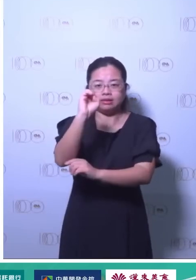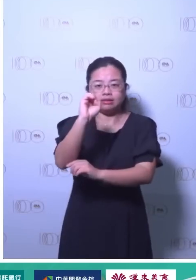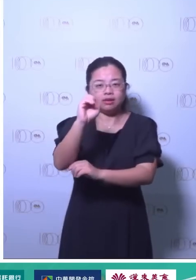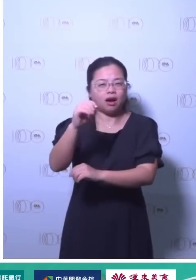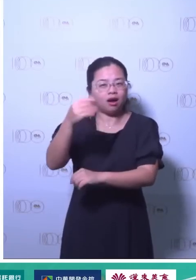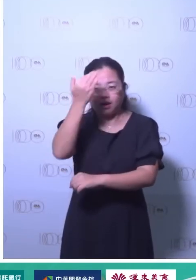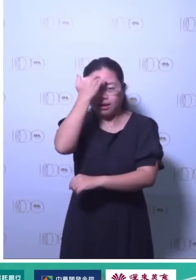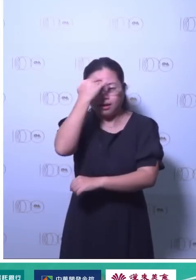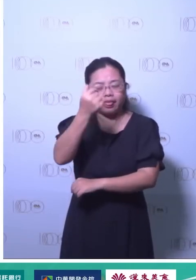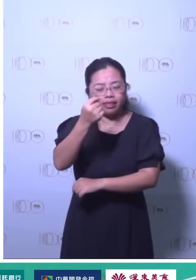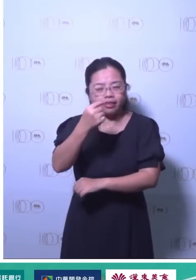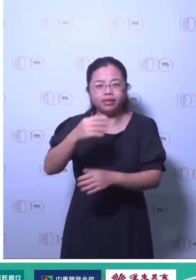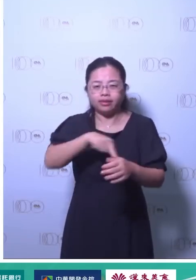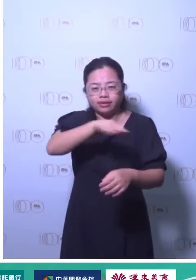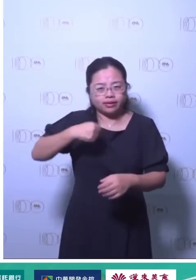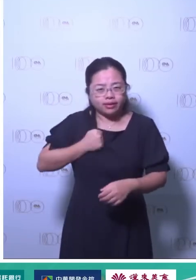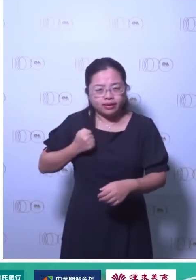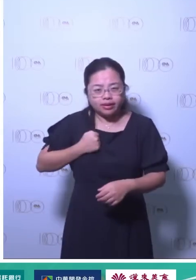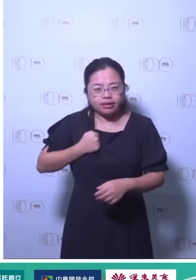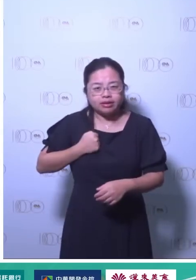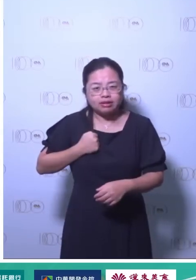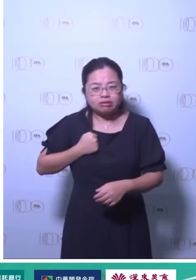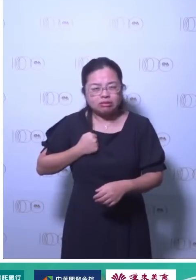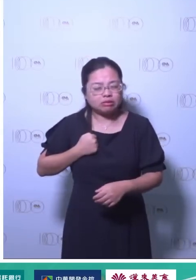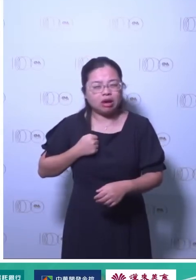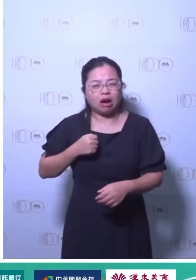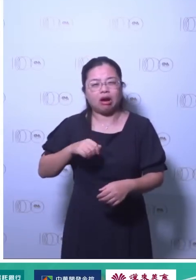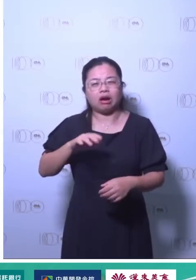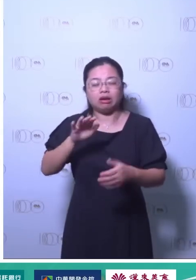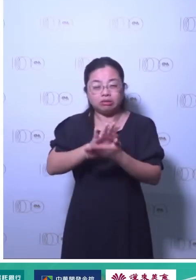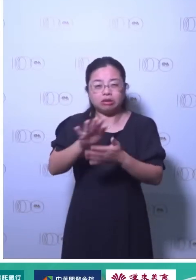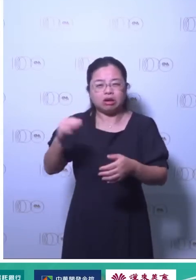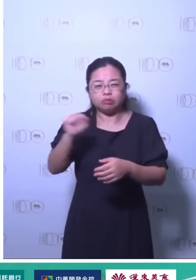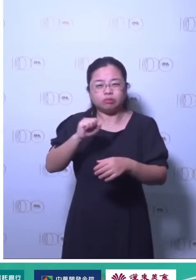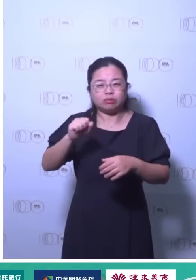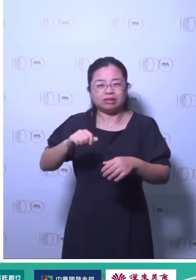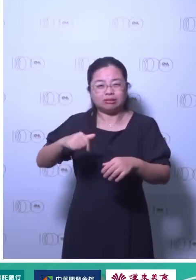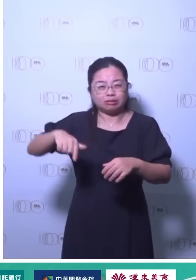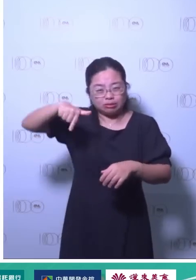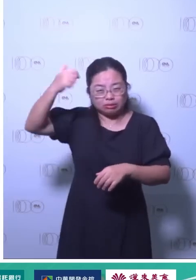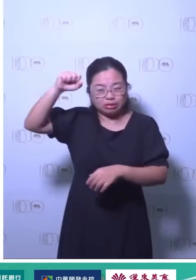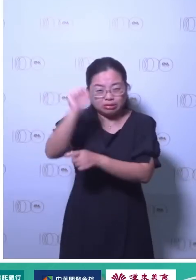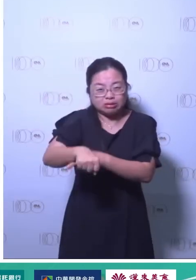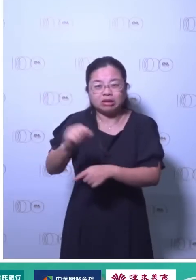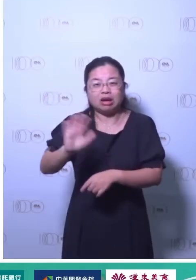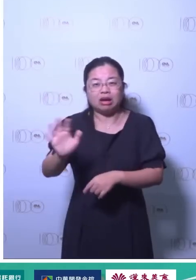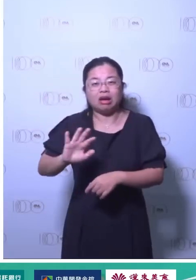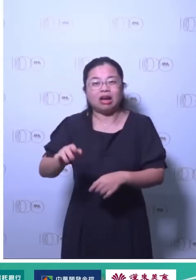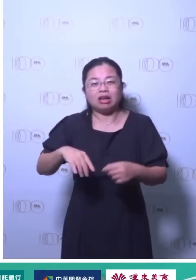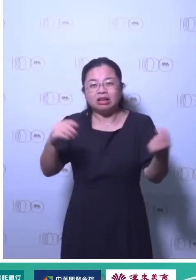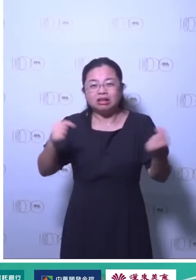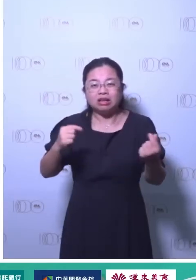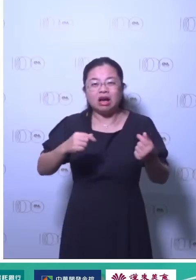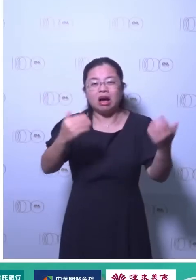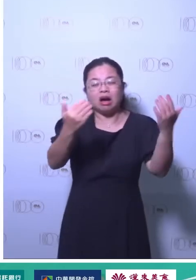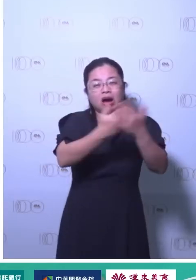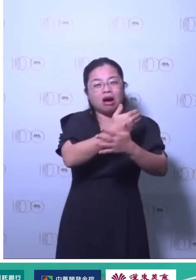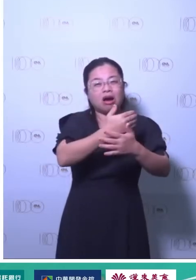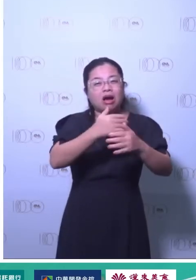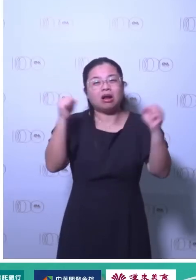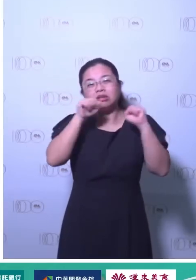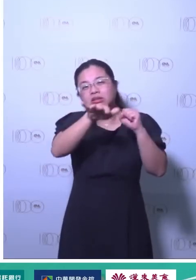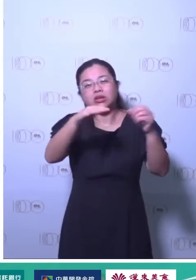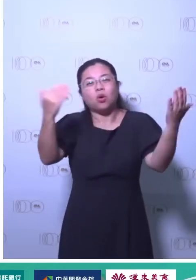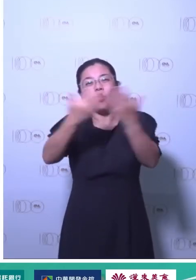想办法让它一加一减就没有增加所以这是净零排放的定义但净零排放这件事有点麻